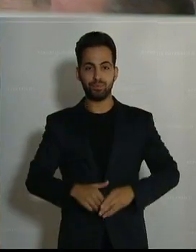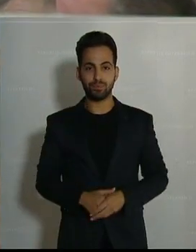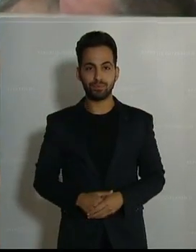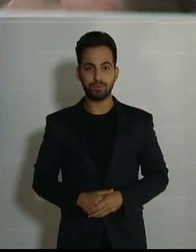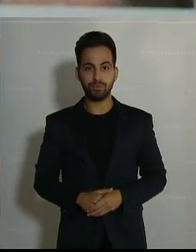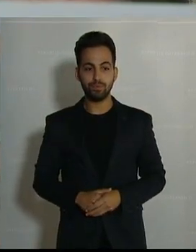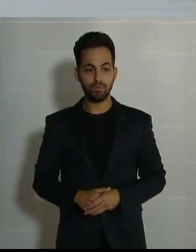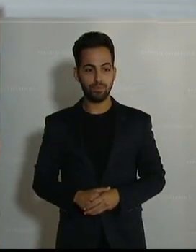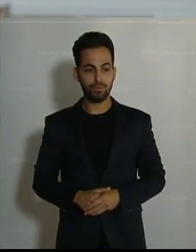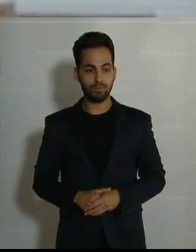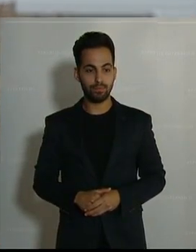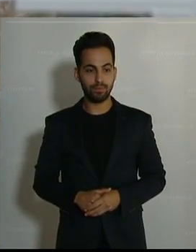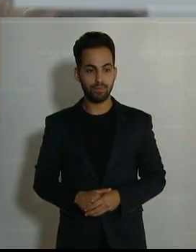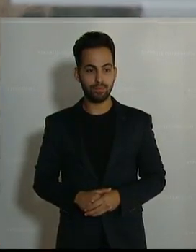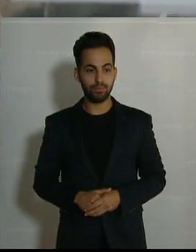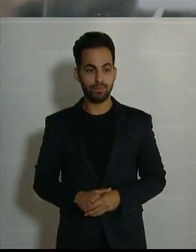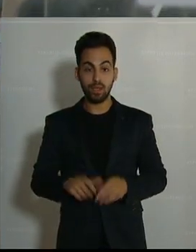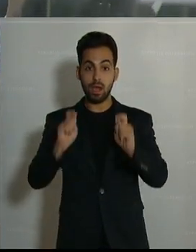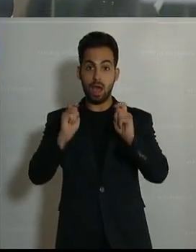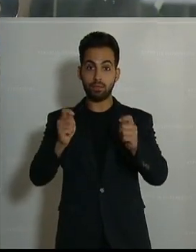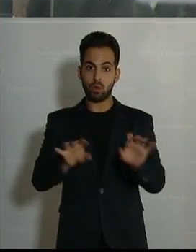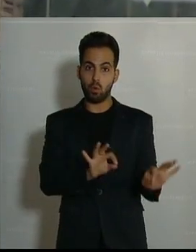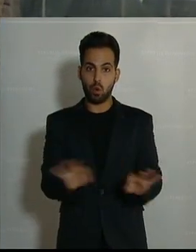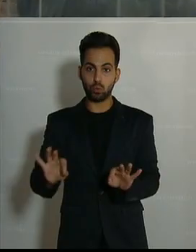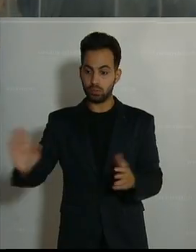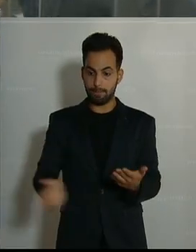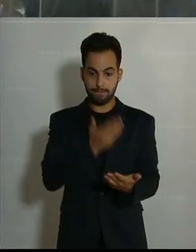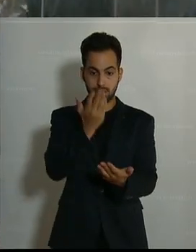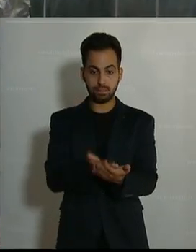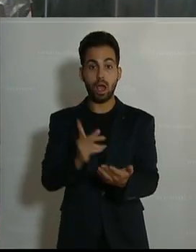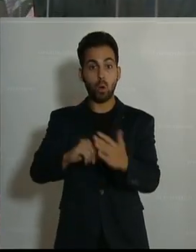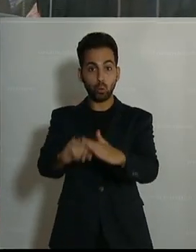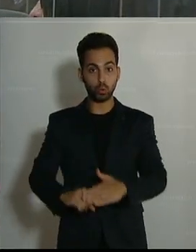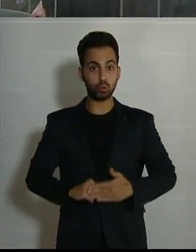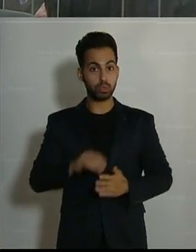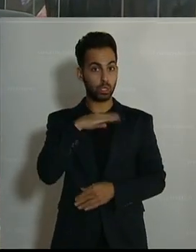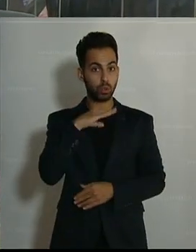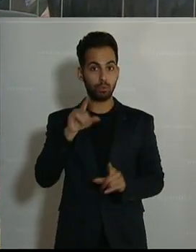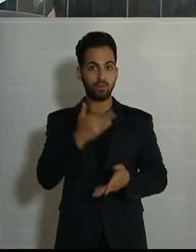Seit dem erscheinen der Sozialbericht 2019 habe sich viel verändert, betont Fiona viele von den Neos.